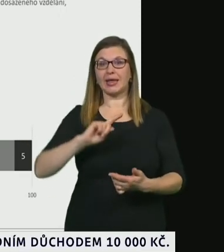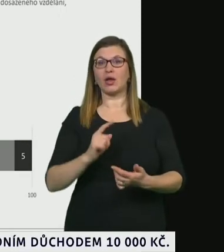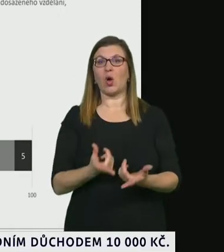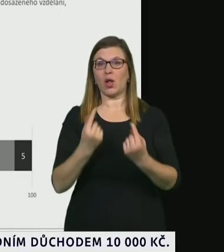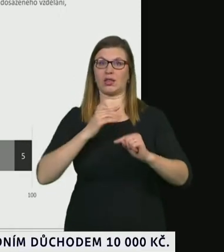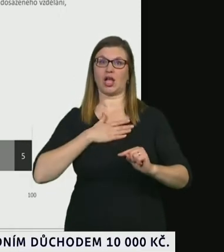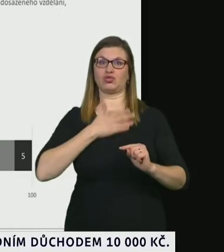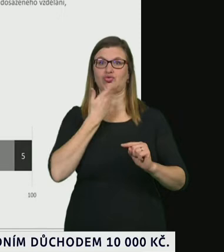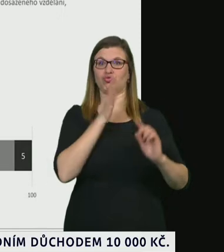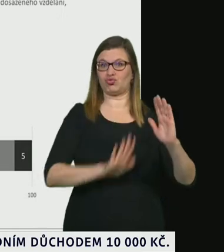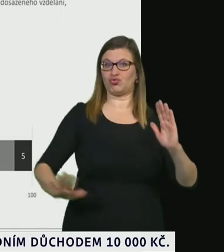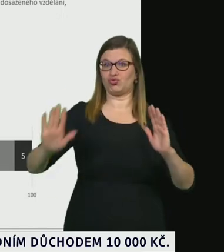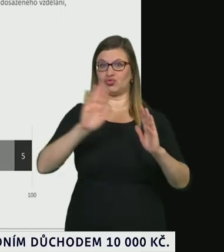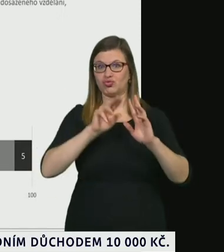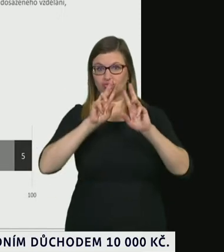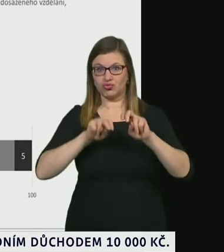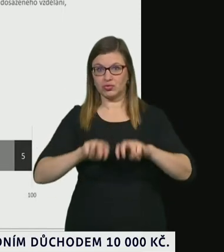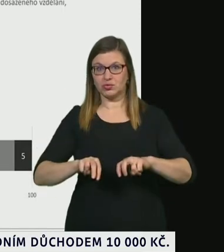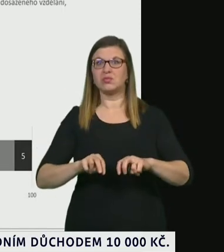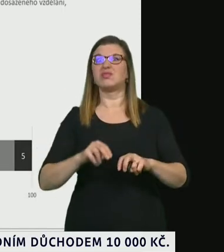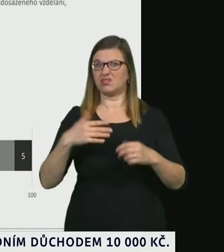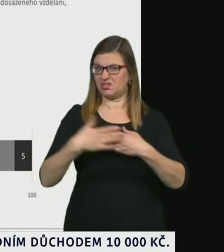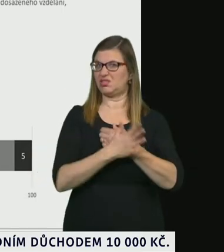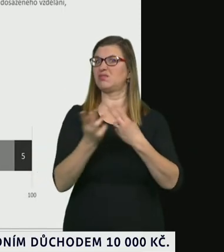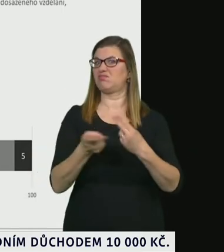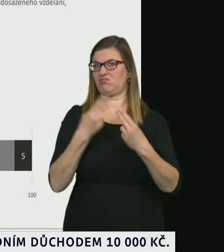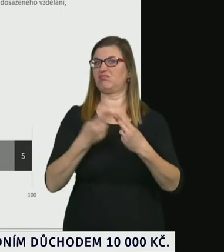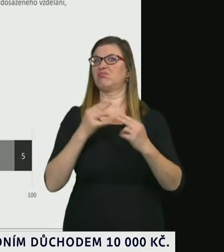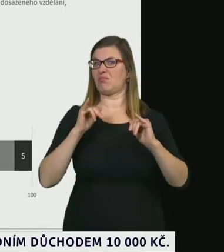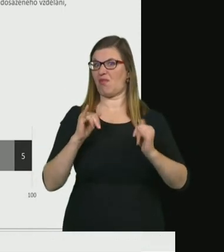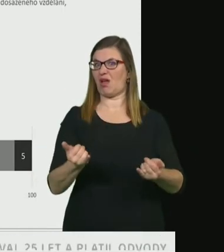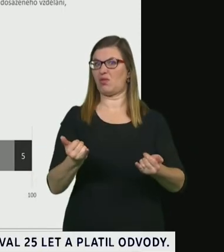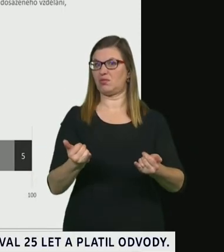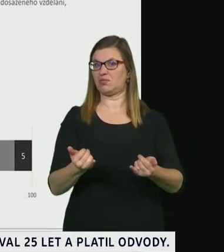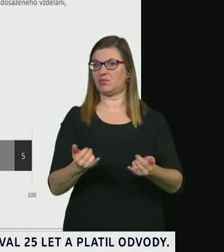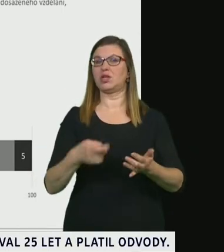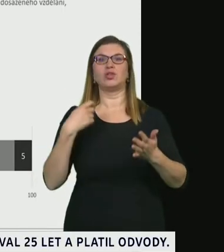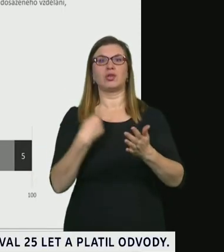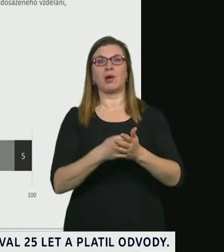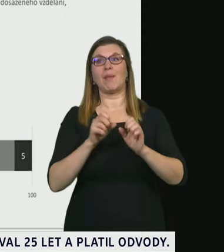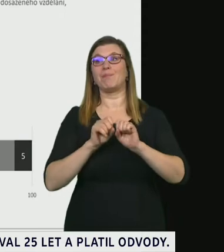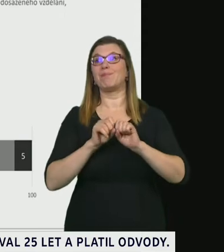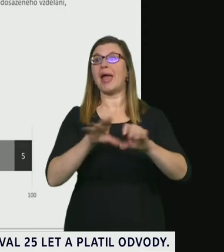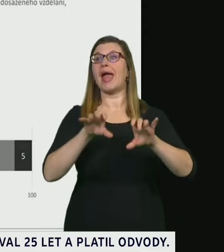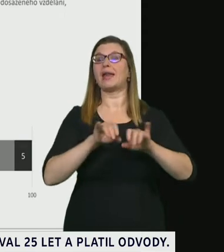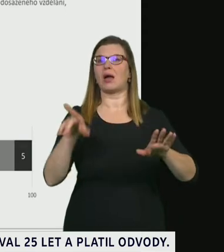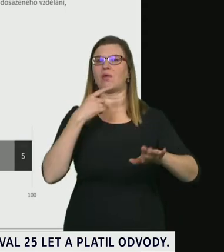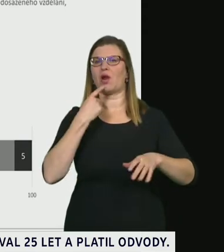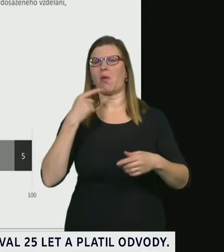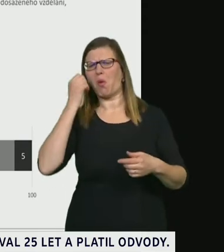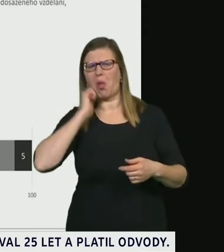cítí riziko. Takže to není tak, že by většina naší populace